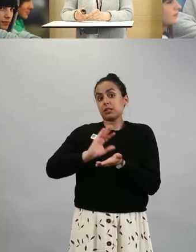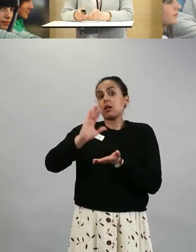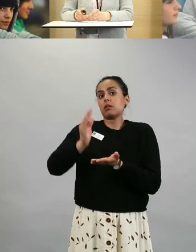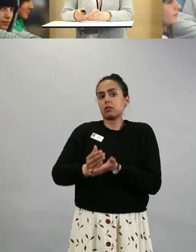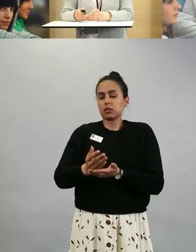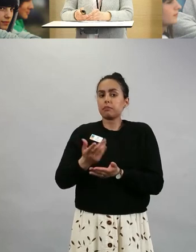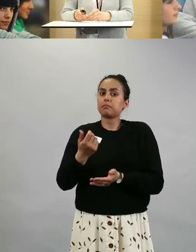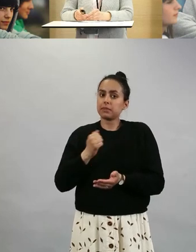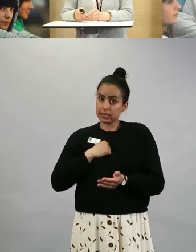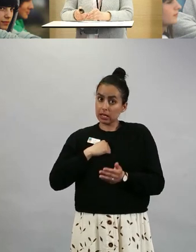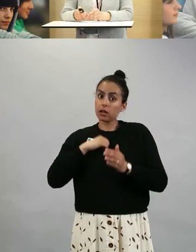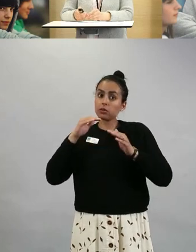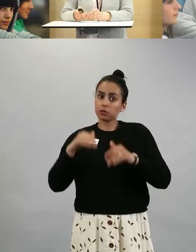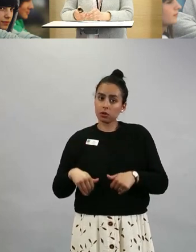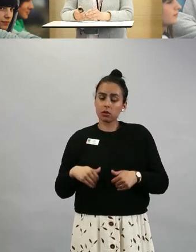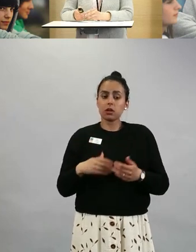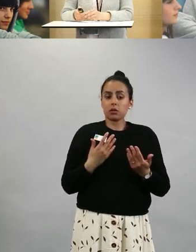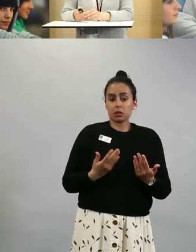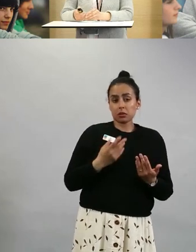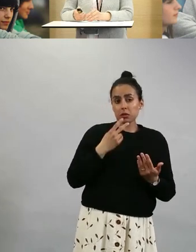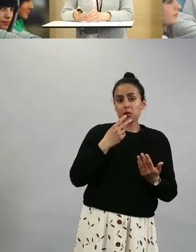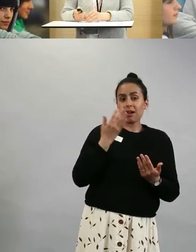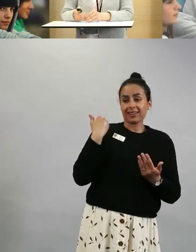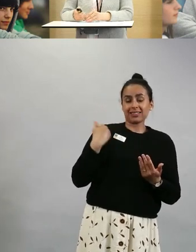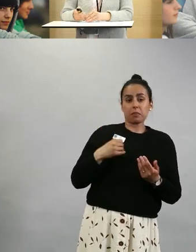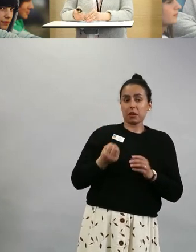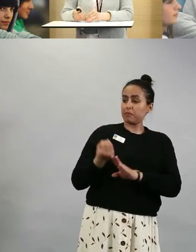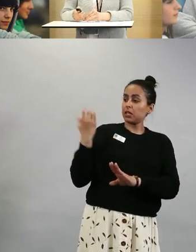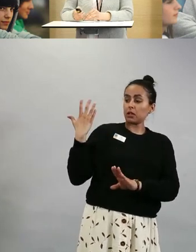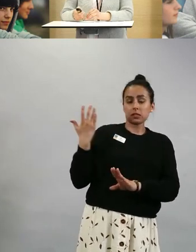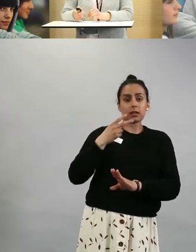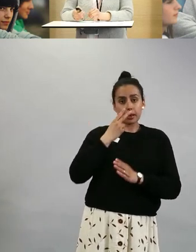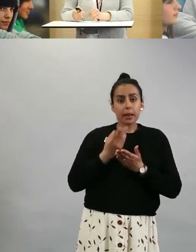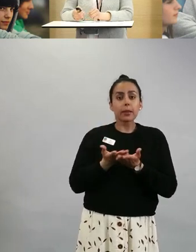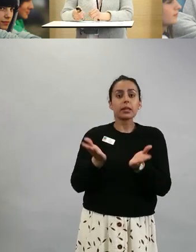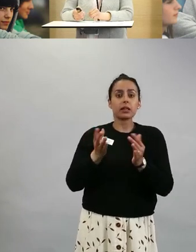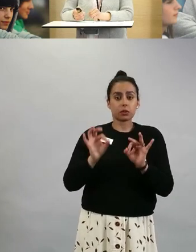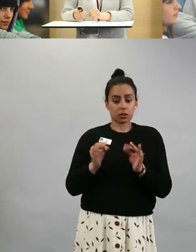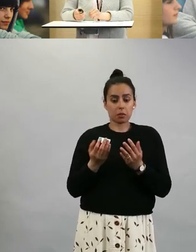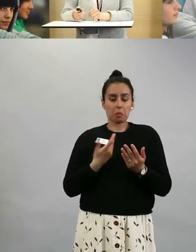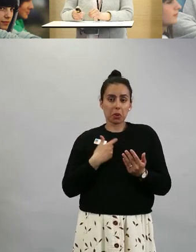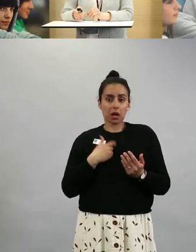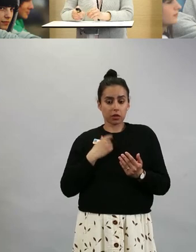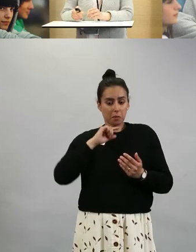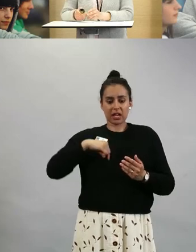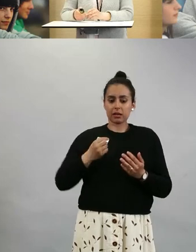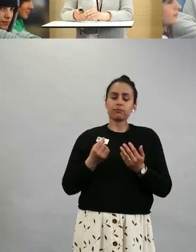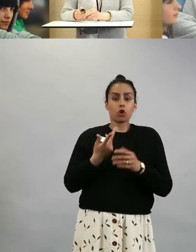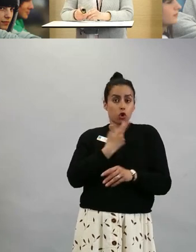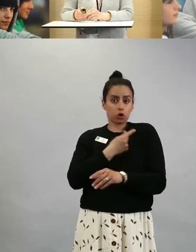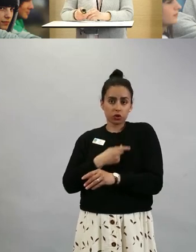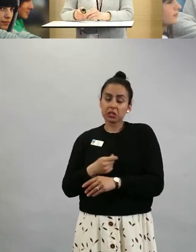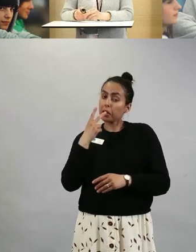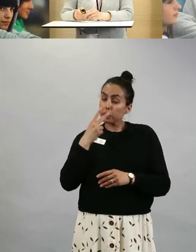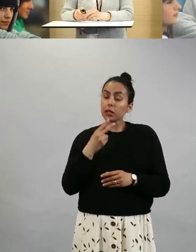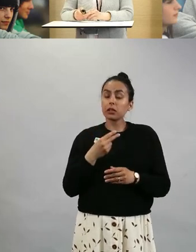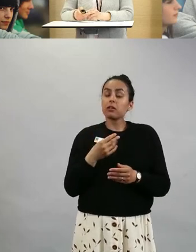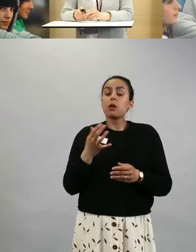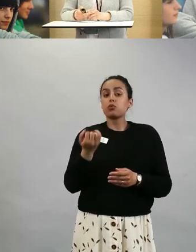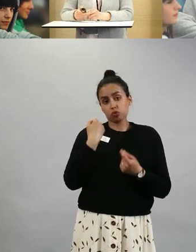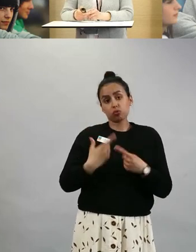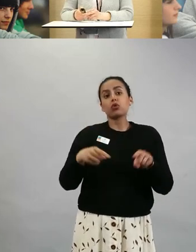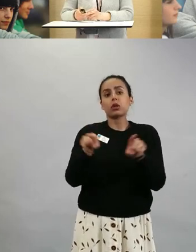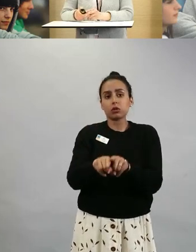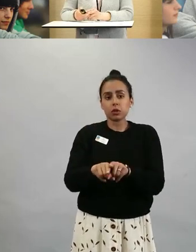mitä tuossa äsken oli, ihan todennäköiseltä ja mahdolliselta. Kun katsotaan Euroopan